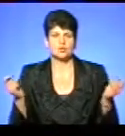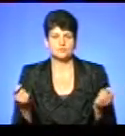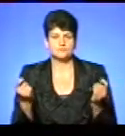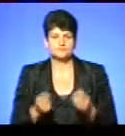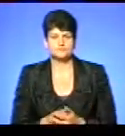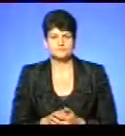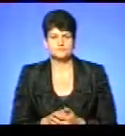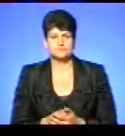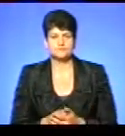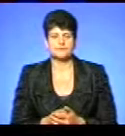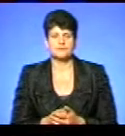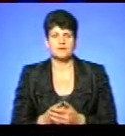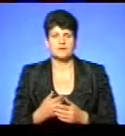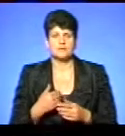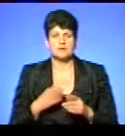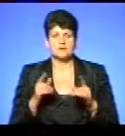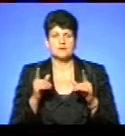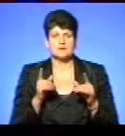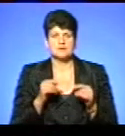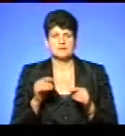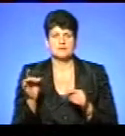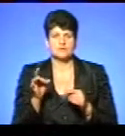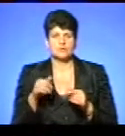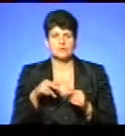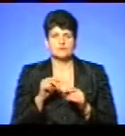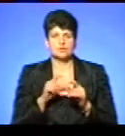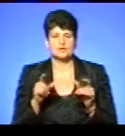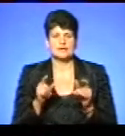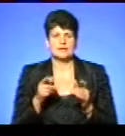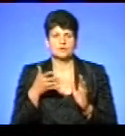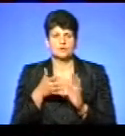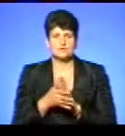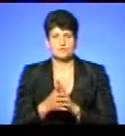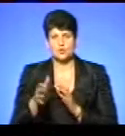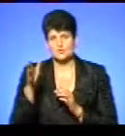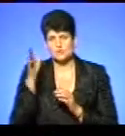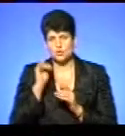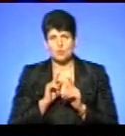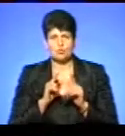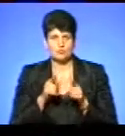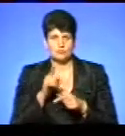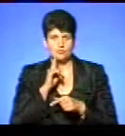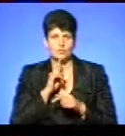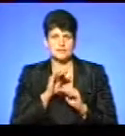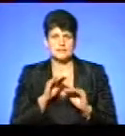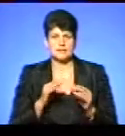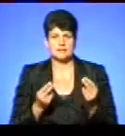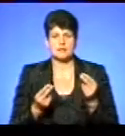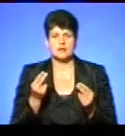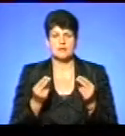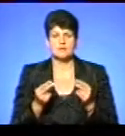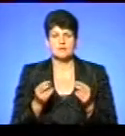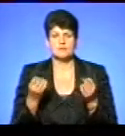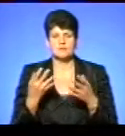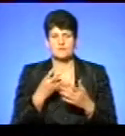Лікувалися ми в рівному їздили. Ходив в школу, на інклюзивну освіту поступив. Поки він з дітками грається, просто він